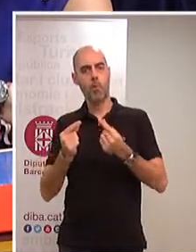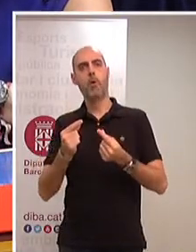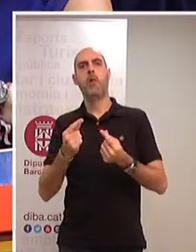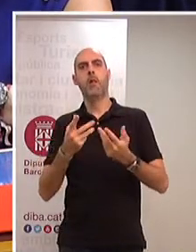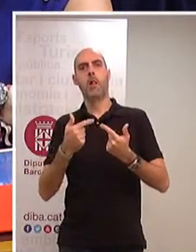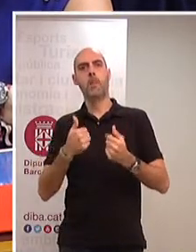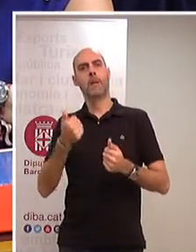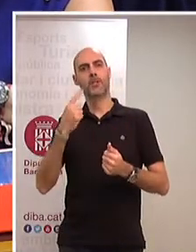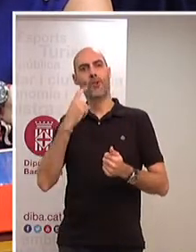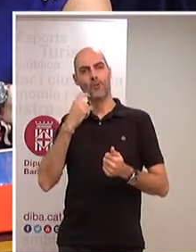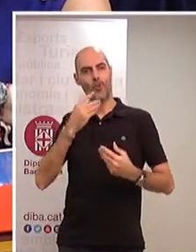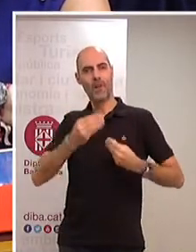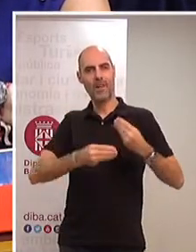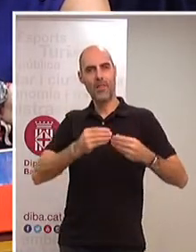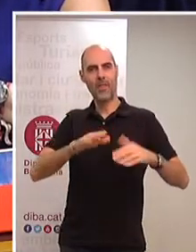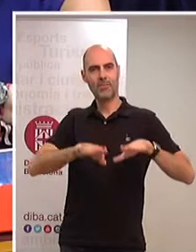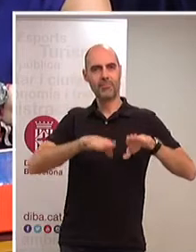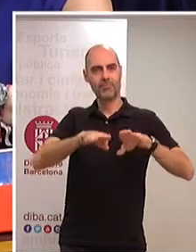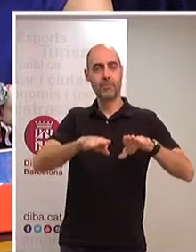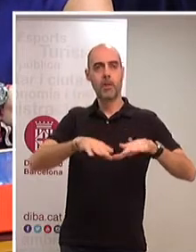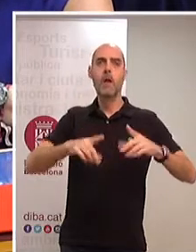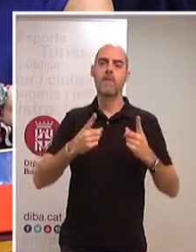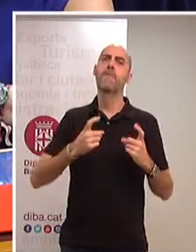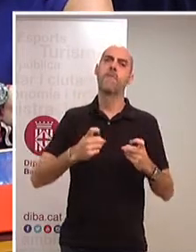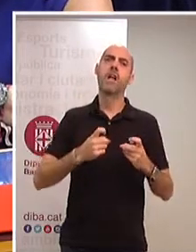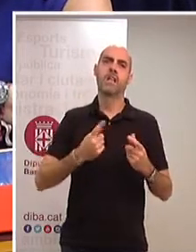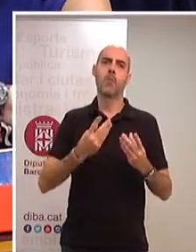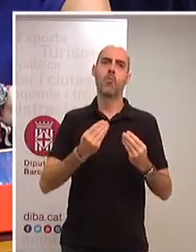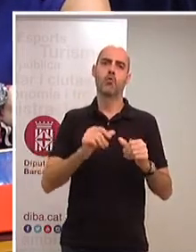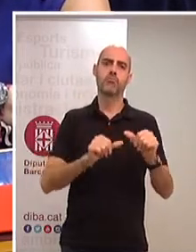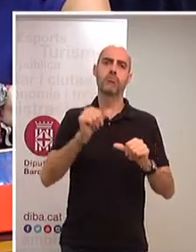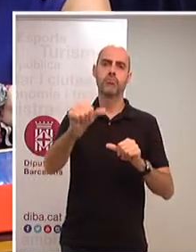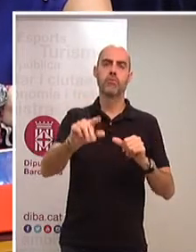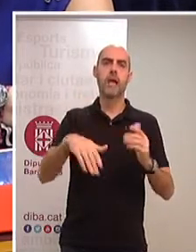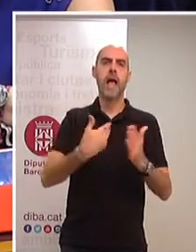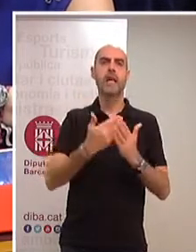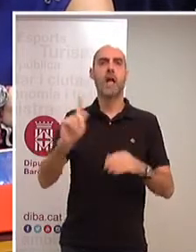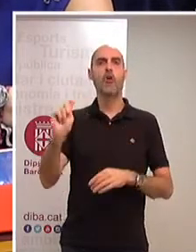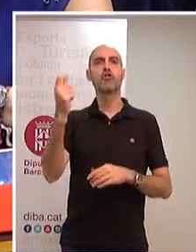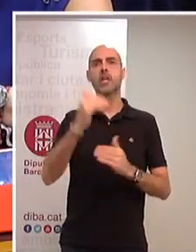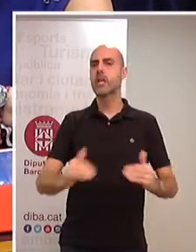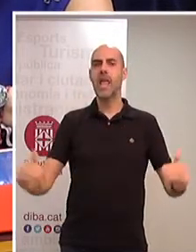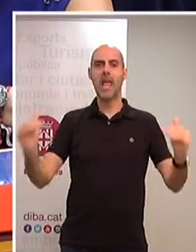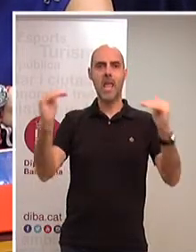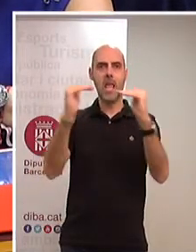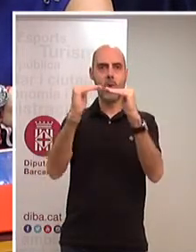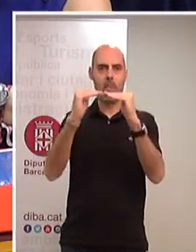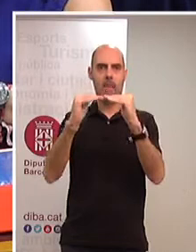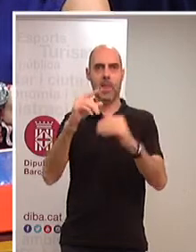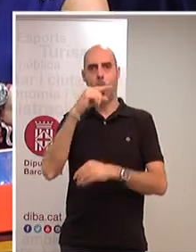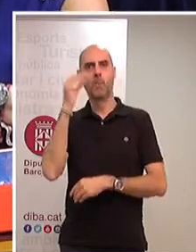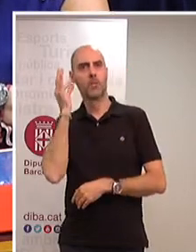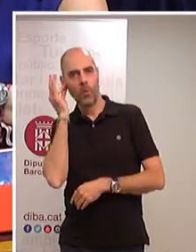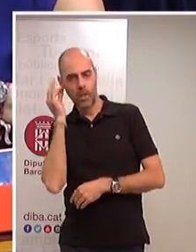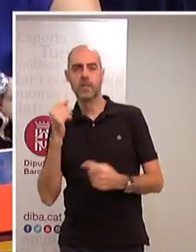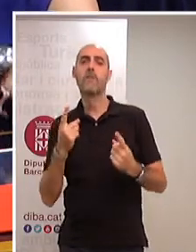a tots nosaltres, però que encara no hem arribat ni molt menys a aquesta igualtat plena i efectiva que voldríem per a les dones a totes